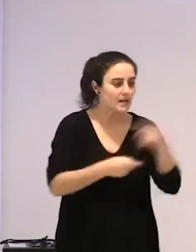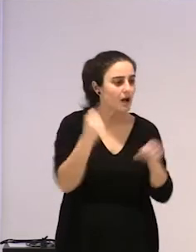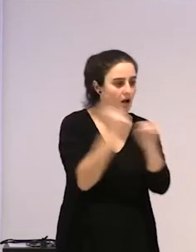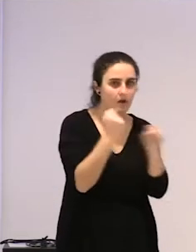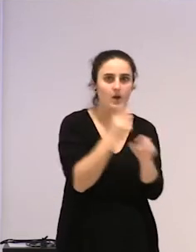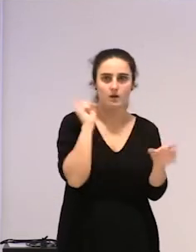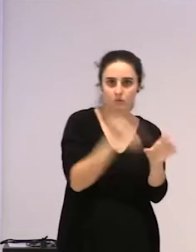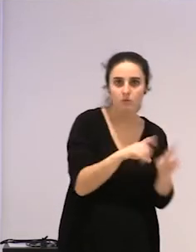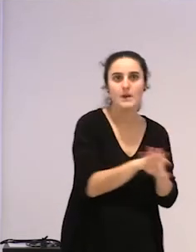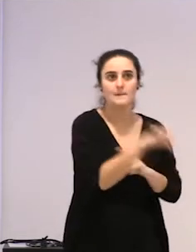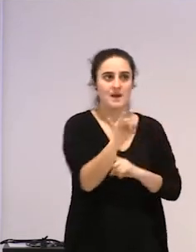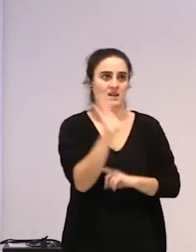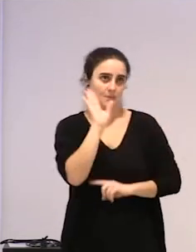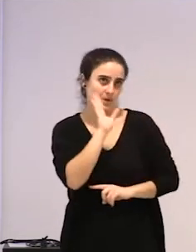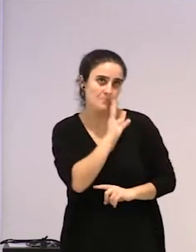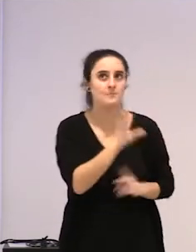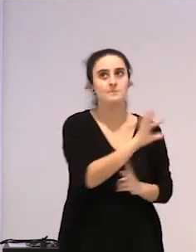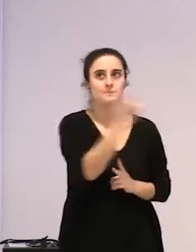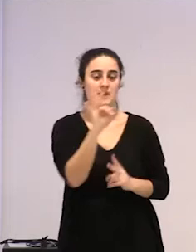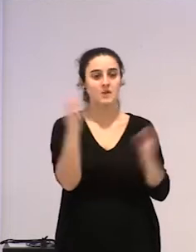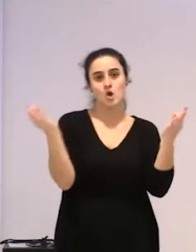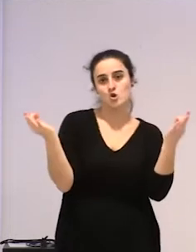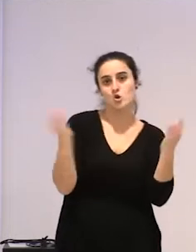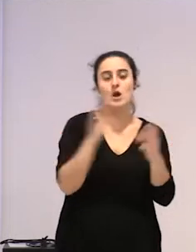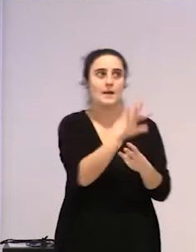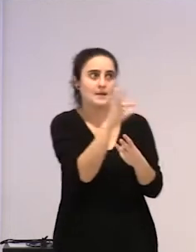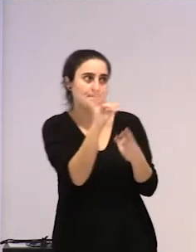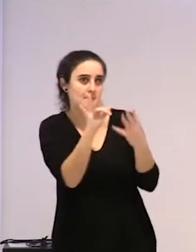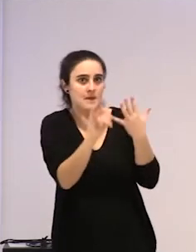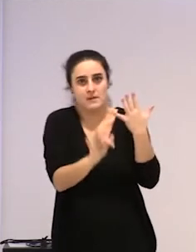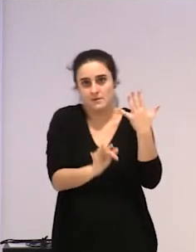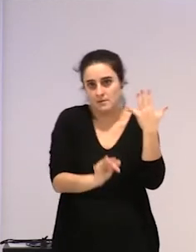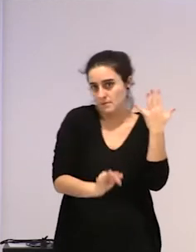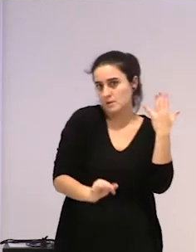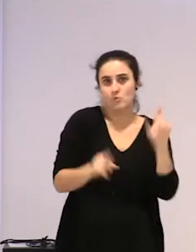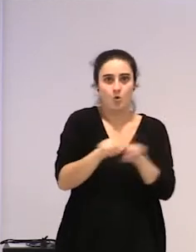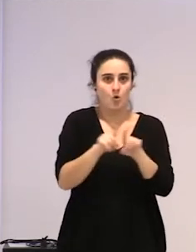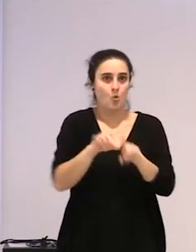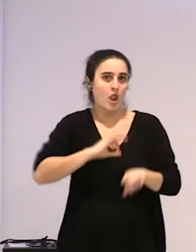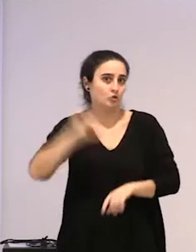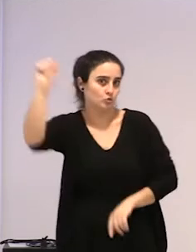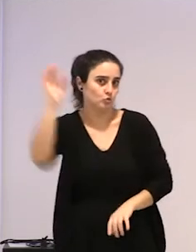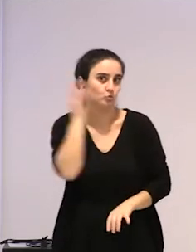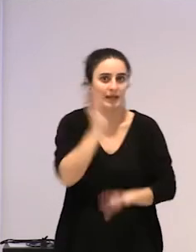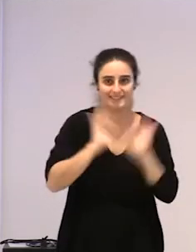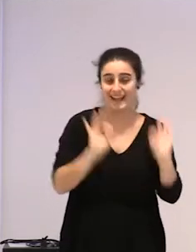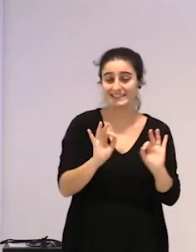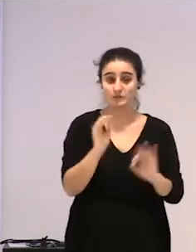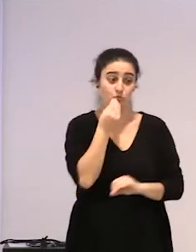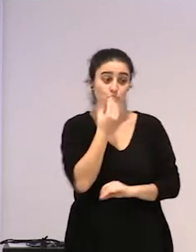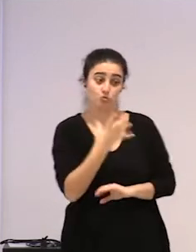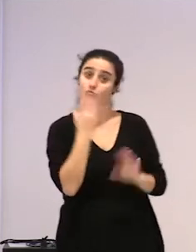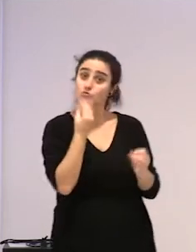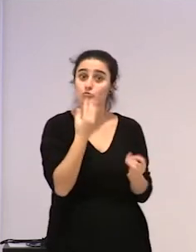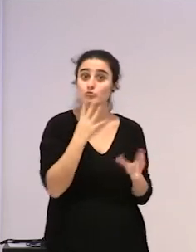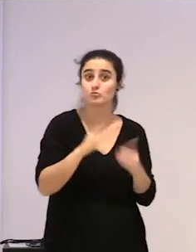amadeena, eta, gainera, joga egiten duena, eta egiten duena ez dakizer, eta beste, supergoman, ez, hori hondo ikusia dago, baina